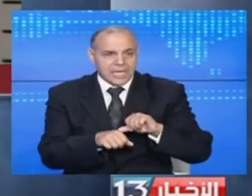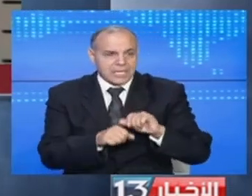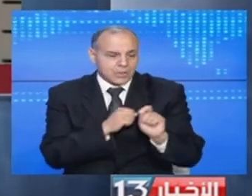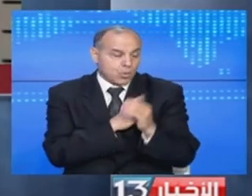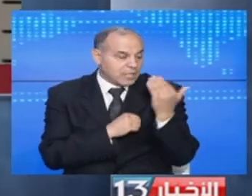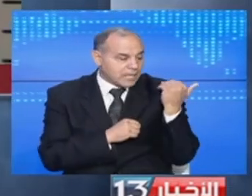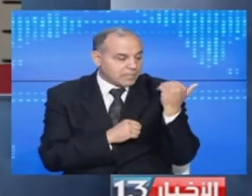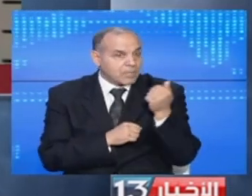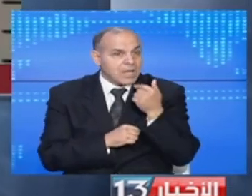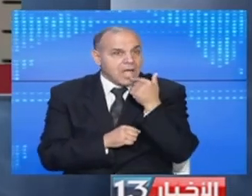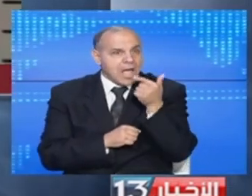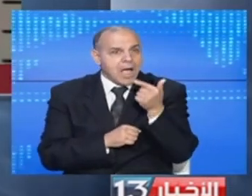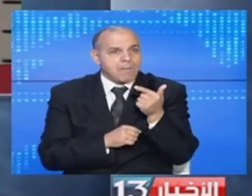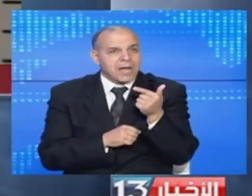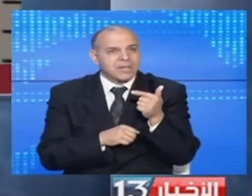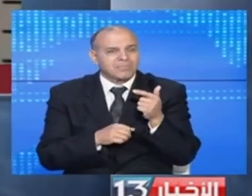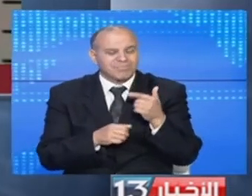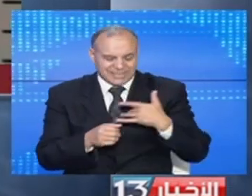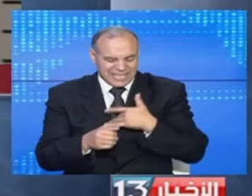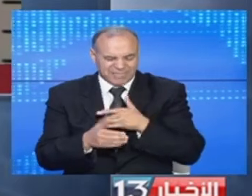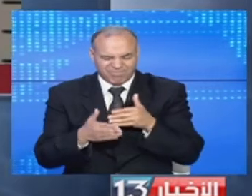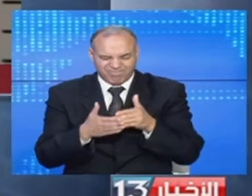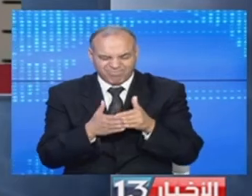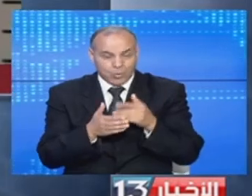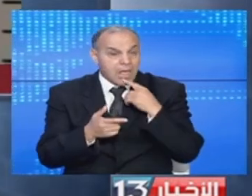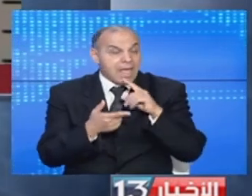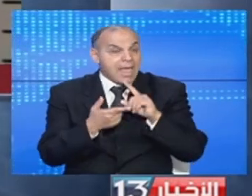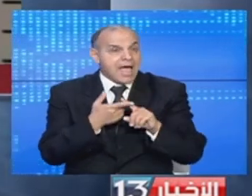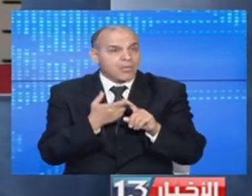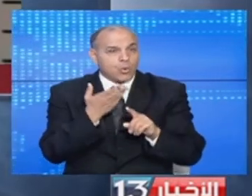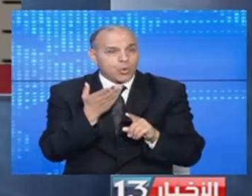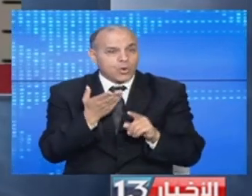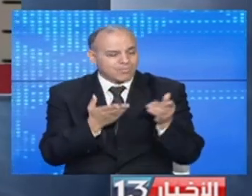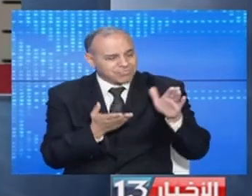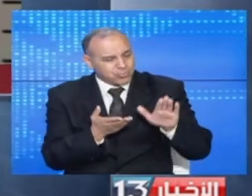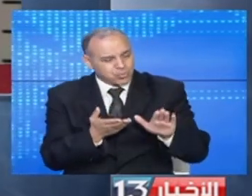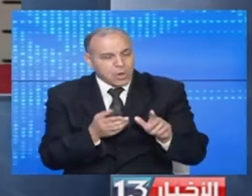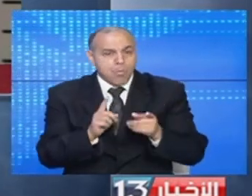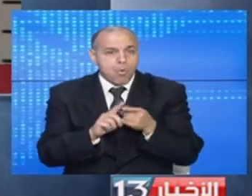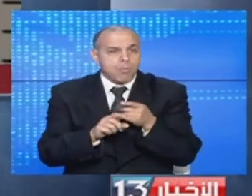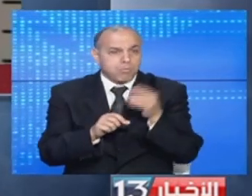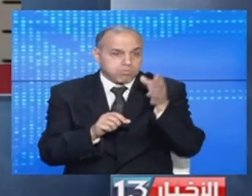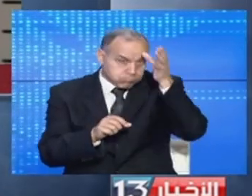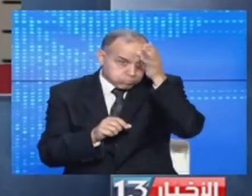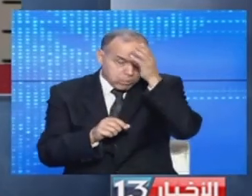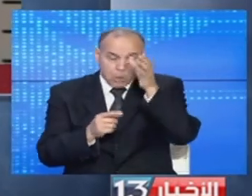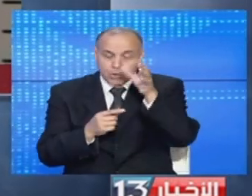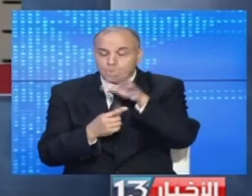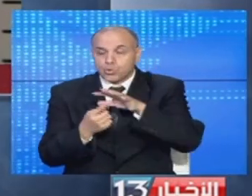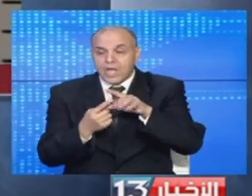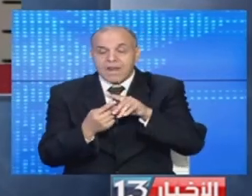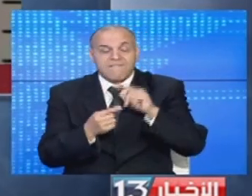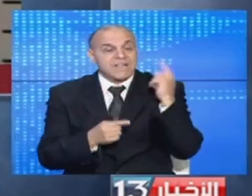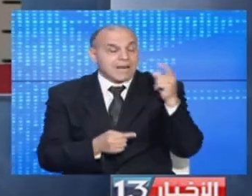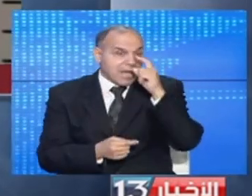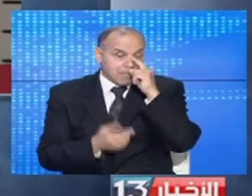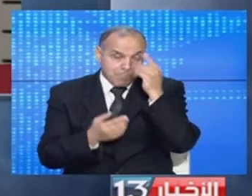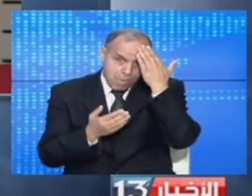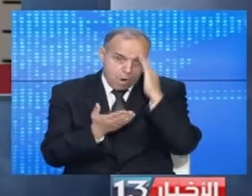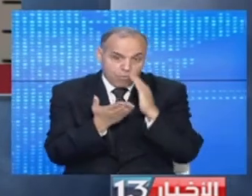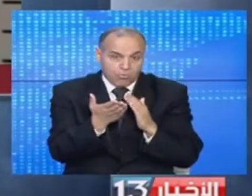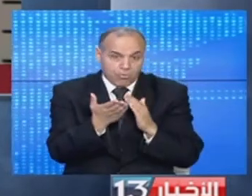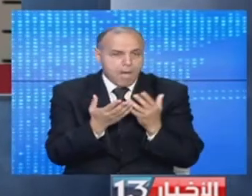الأسبوع الماضي بعد تعكر صحته ويعد الفقيد من أهم علماء الاجتماع في العالم العربي